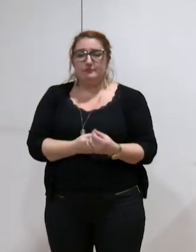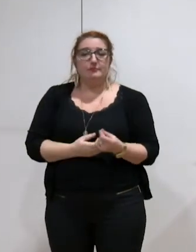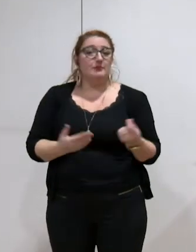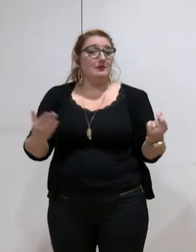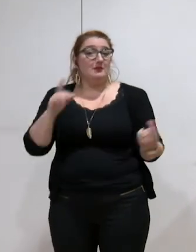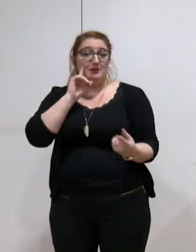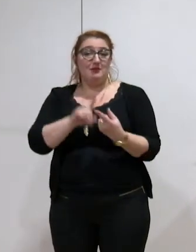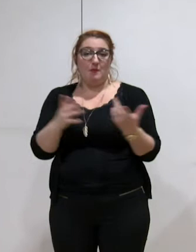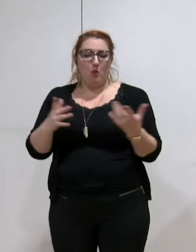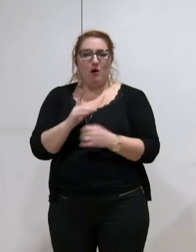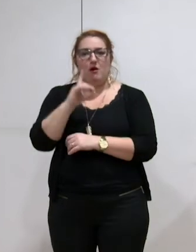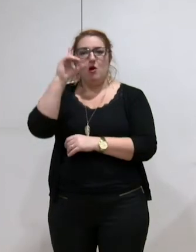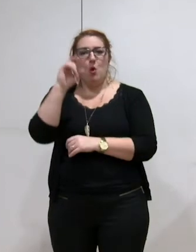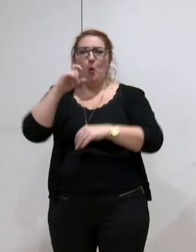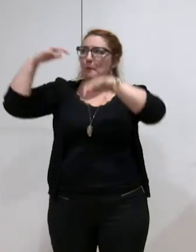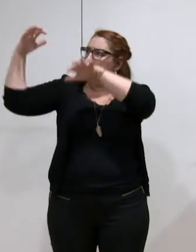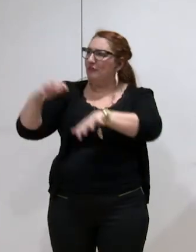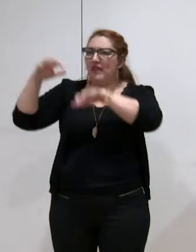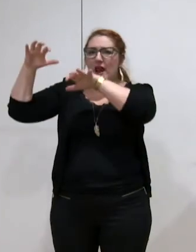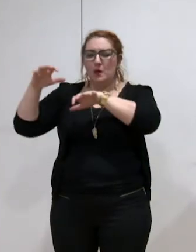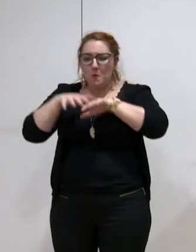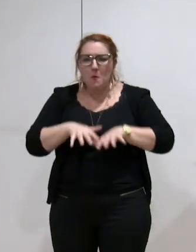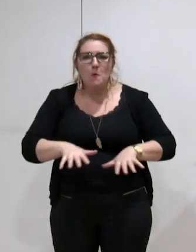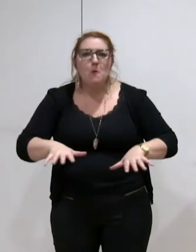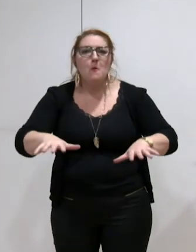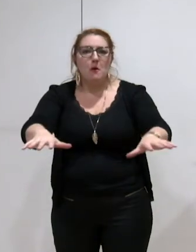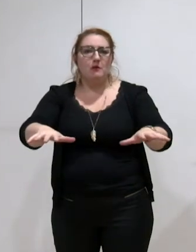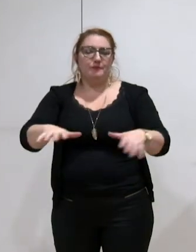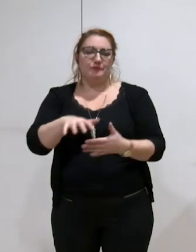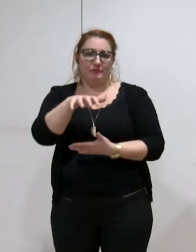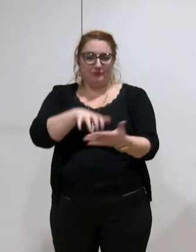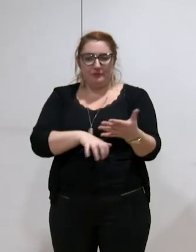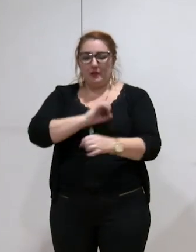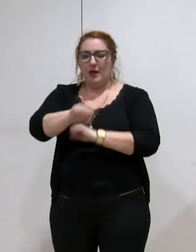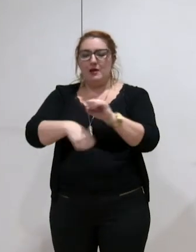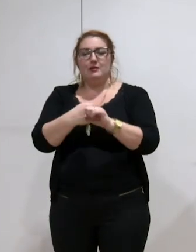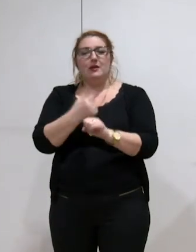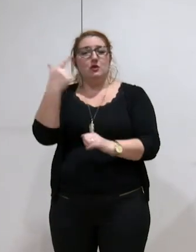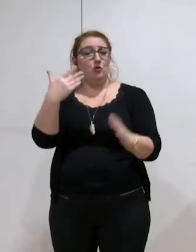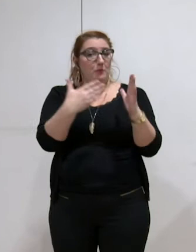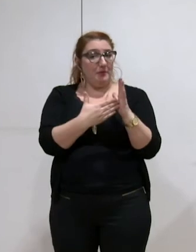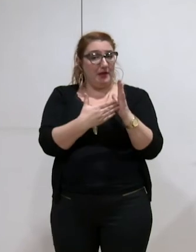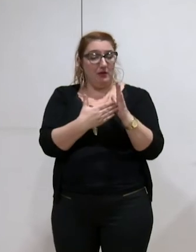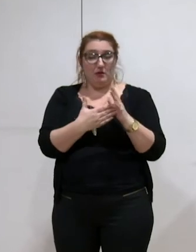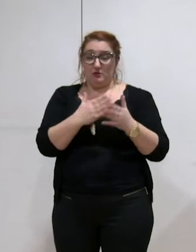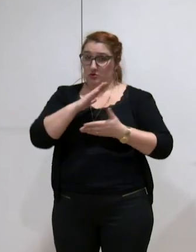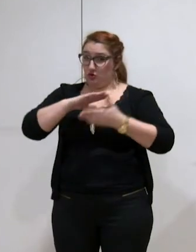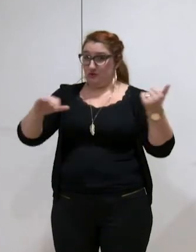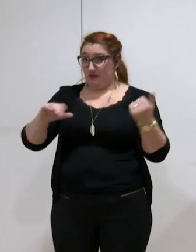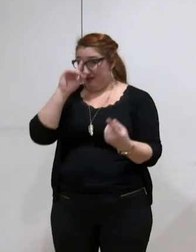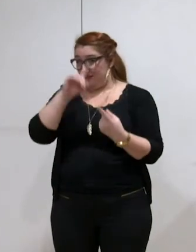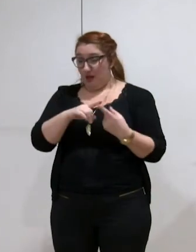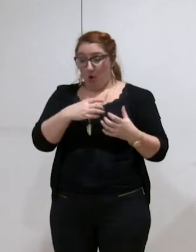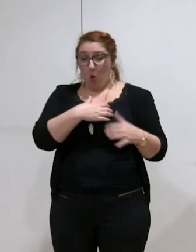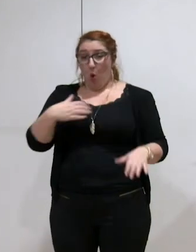Le premier transfert du réseau d'eau pluviale en 2000 concernait 21 communes, élargit